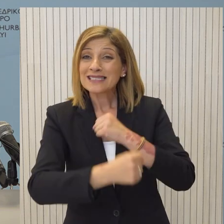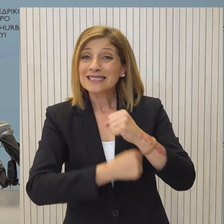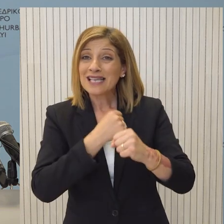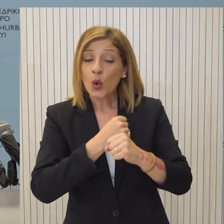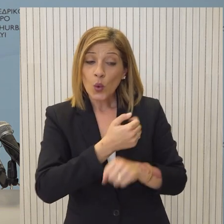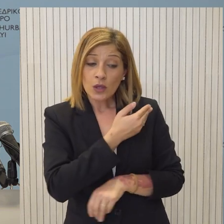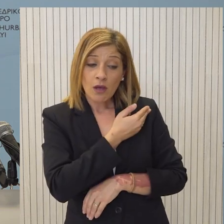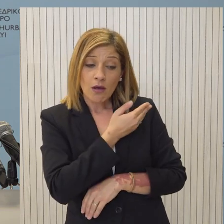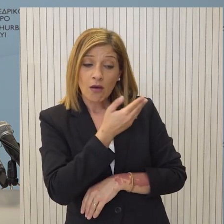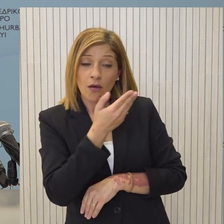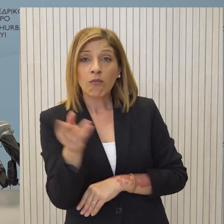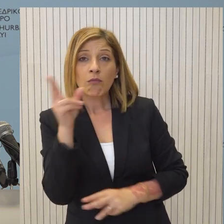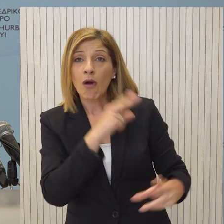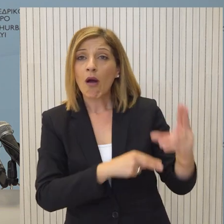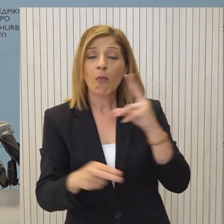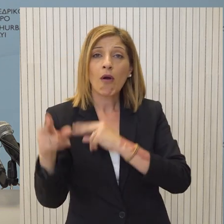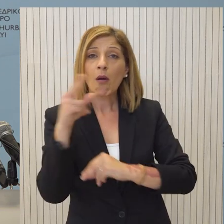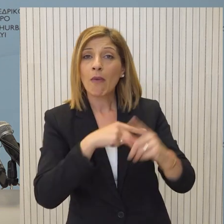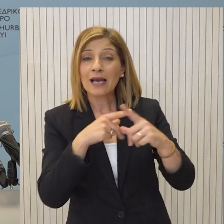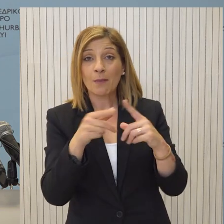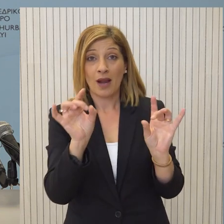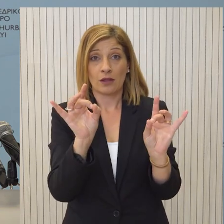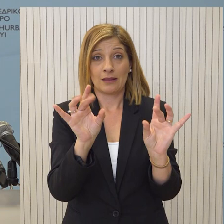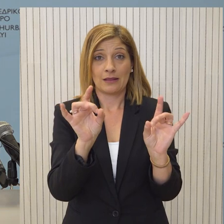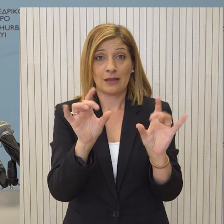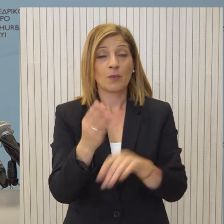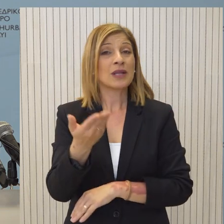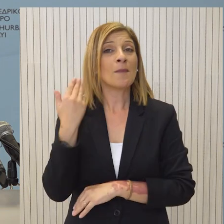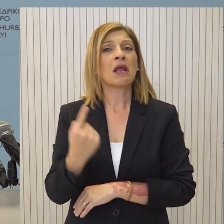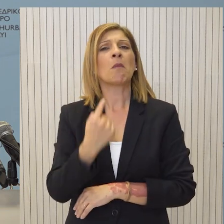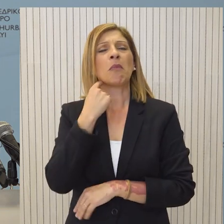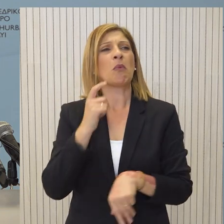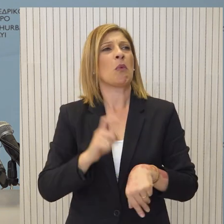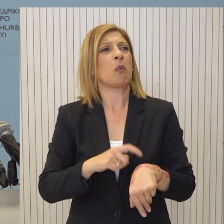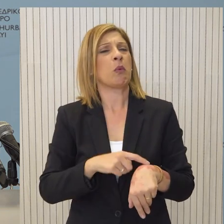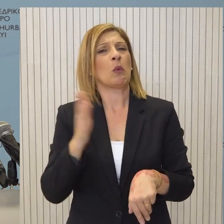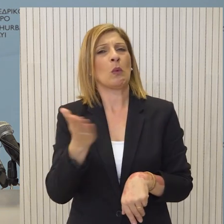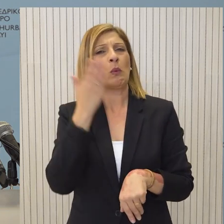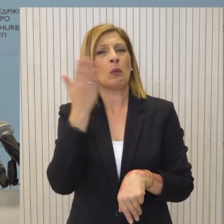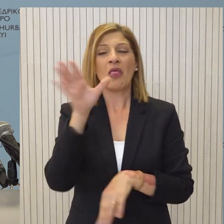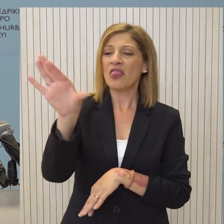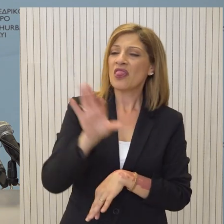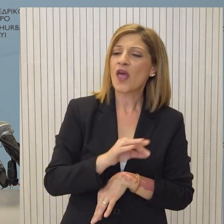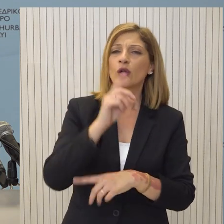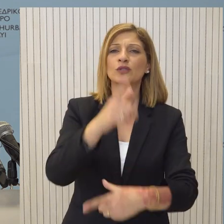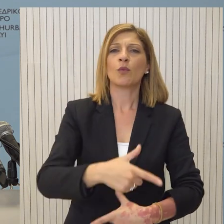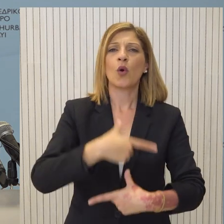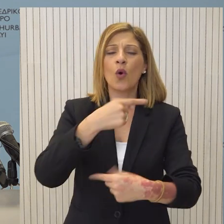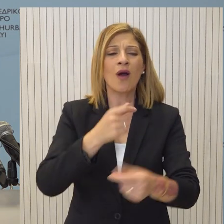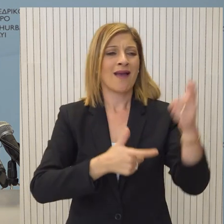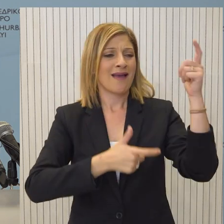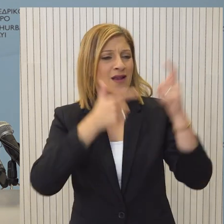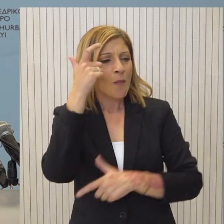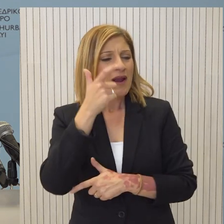Γενικού Γραμματέα. Πριν από λίγους μήνες μας έλεγαν για χάσιμο χρόνο ως προς την προσπάθεια για διορισμό απεσταλμένων από πλευράς του Γενικού